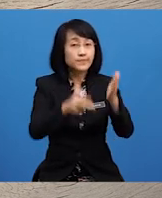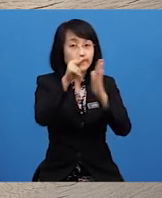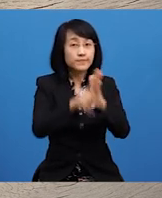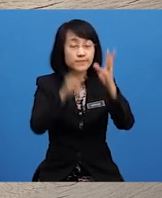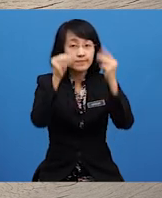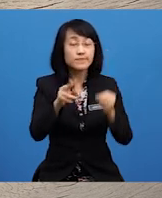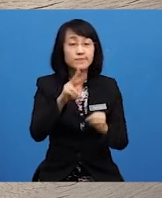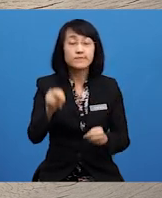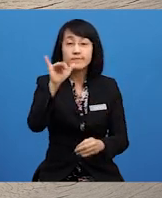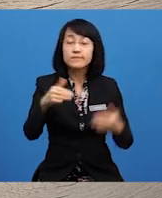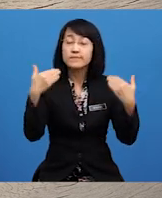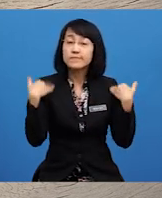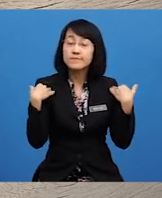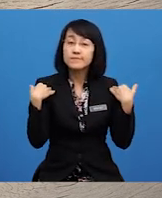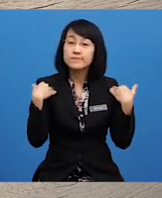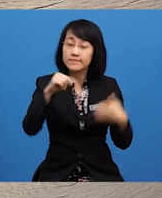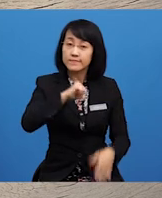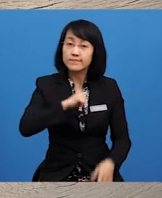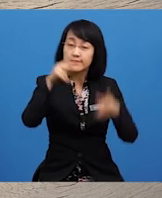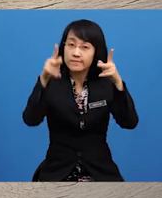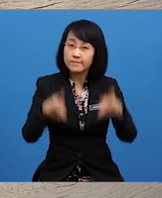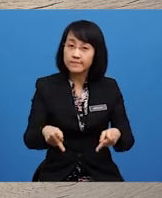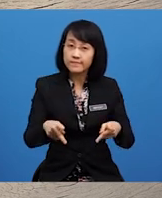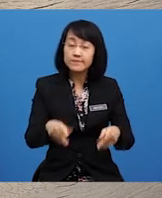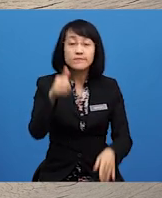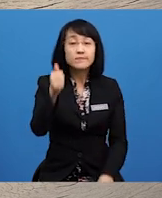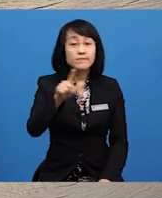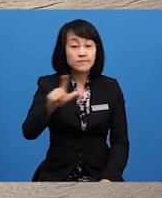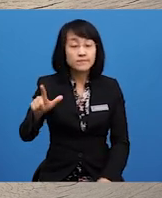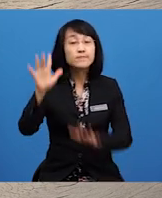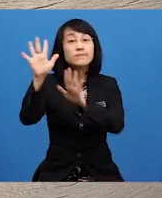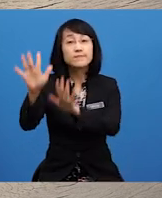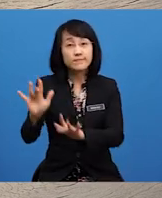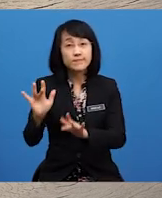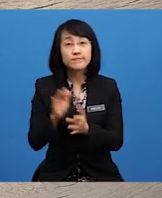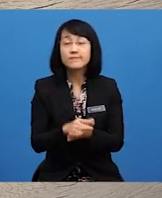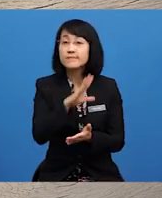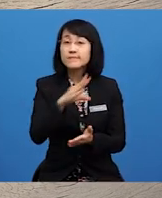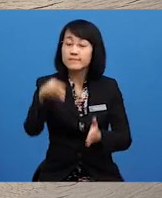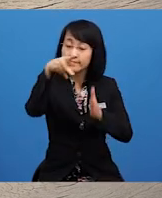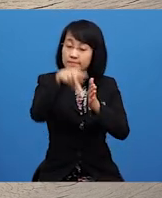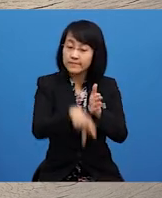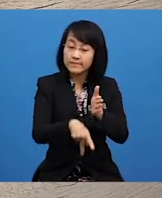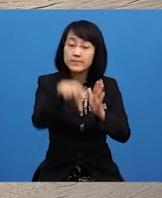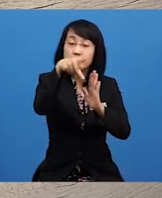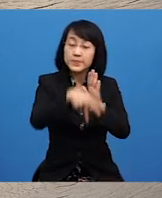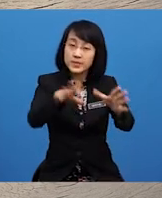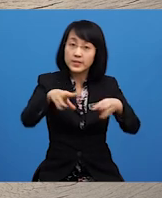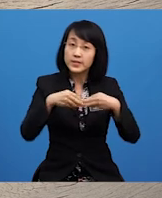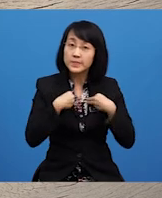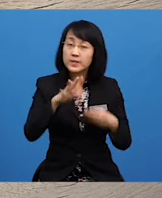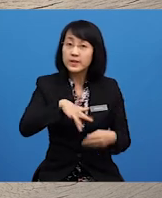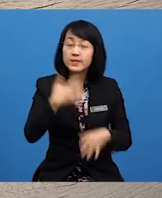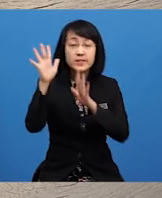yang ada pada diri pelajar Ialah simpati Dan penerima rasa simpati